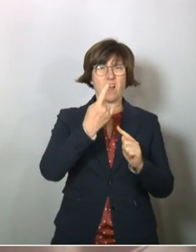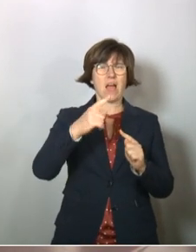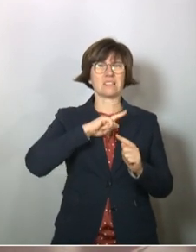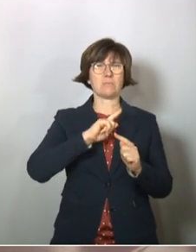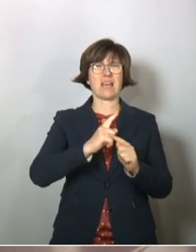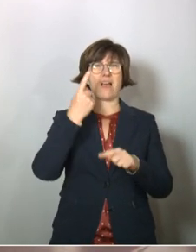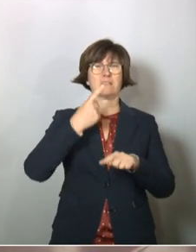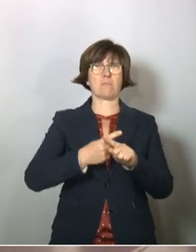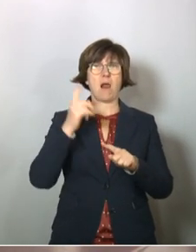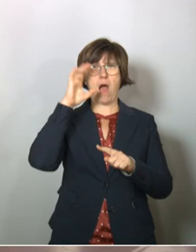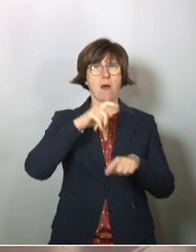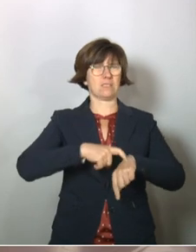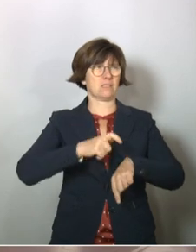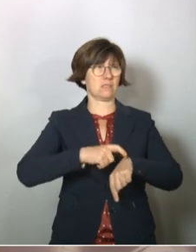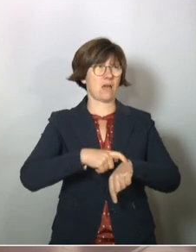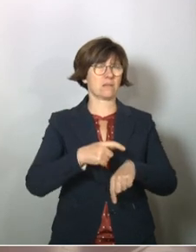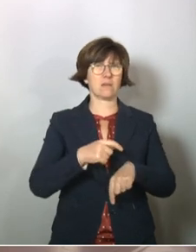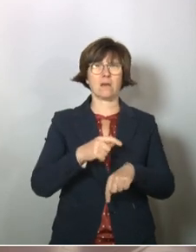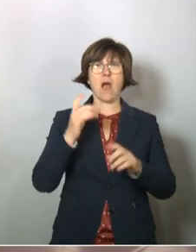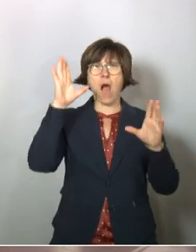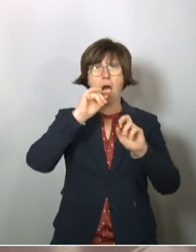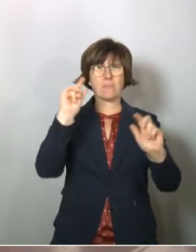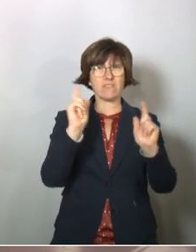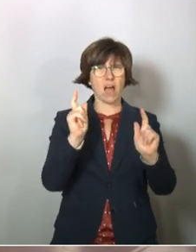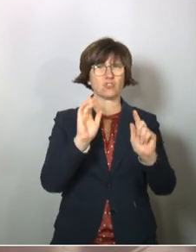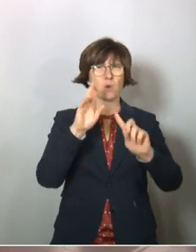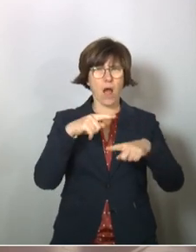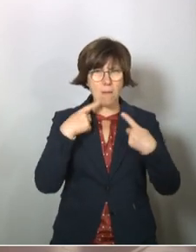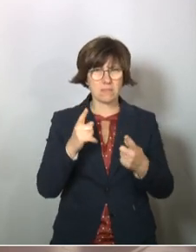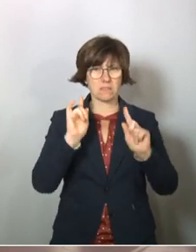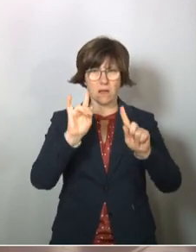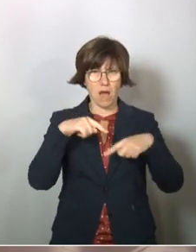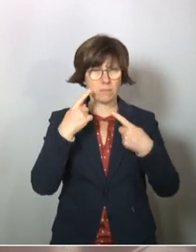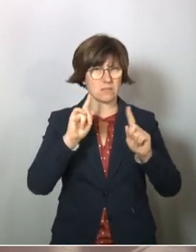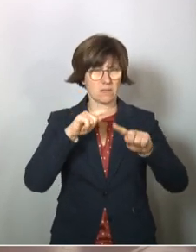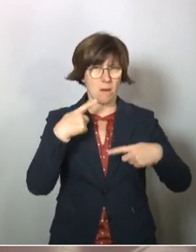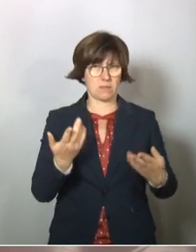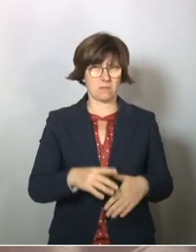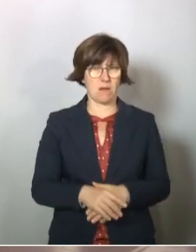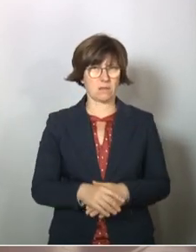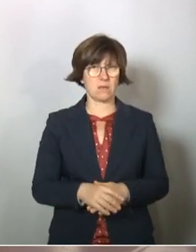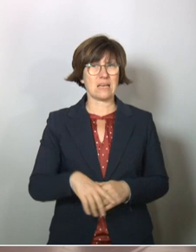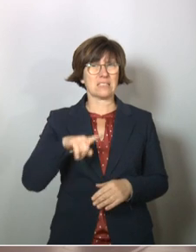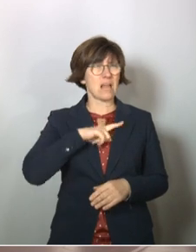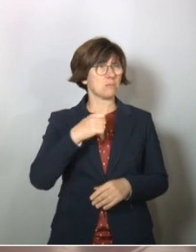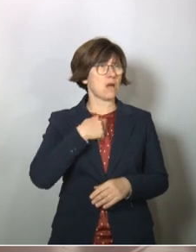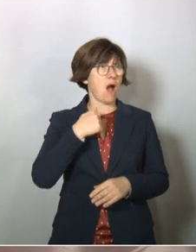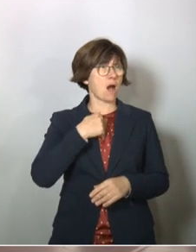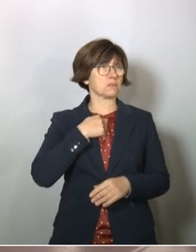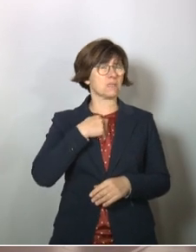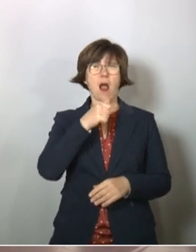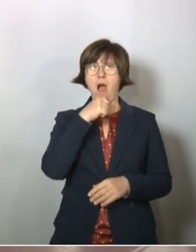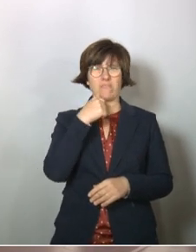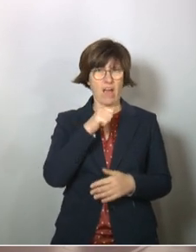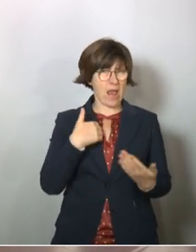ich das erste Mal abends Zeit. Alle Abendveranstaltungen wurden abgesagt. Ich hatte Angst davor, mich zu